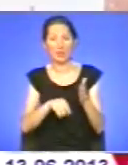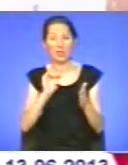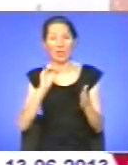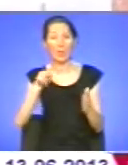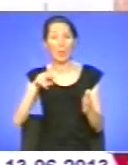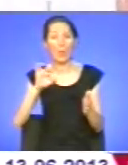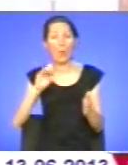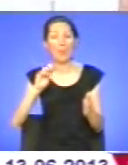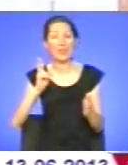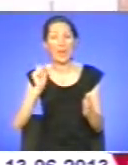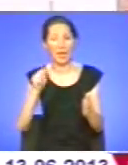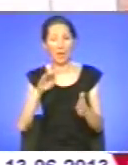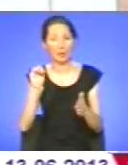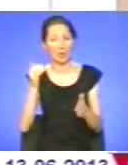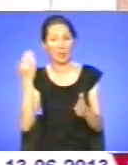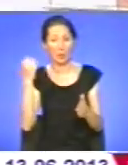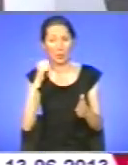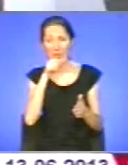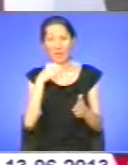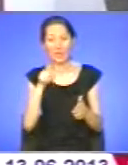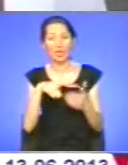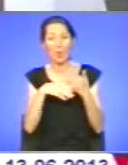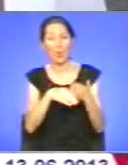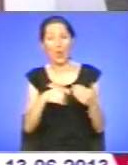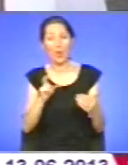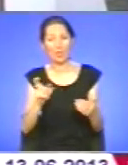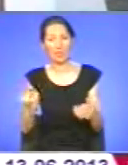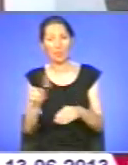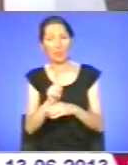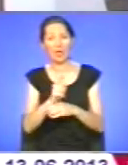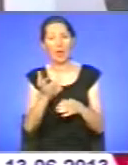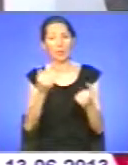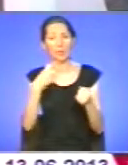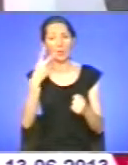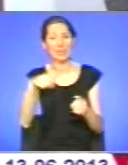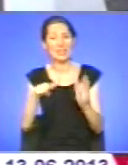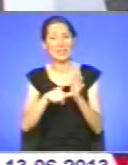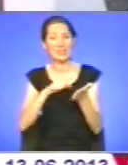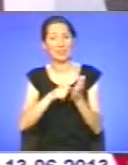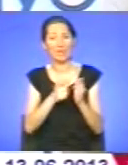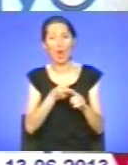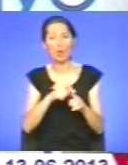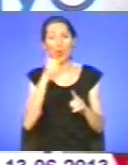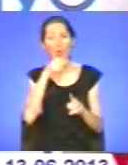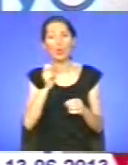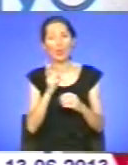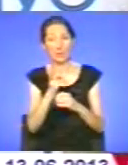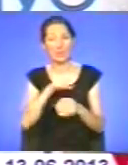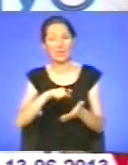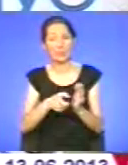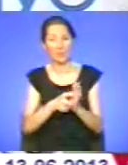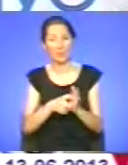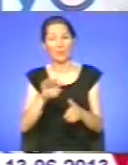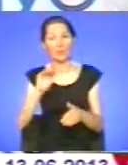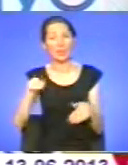За минулий рік з її допомогою жителі Тернопілля отримали 26 квартир, цього року – 12. Кредит надається за